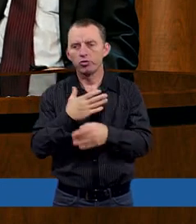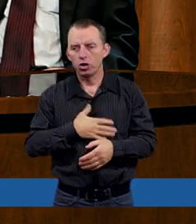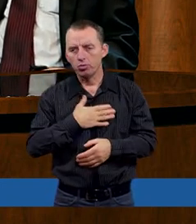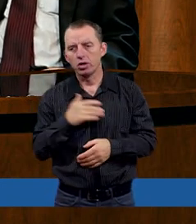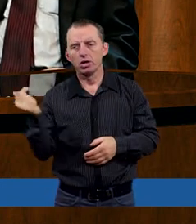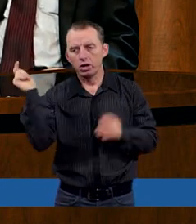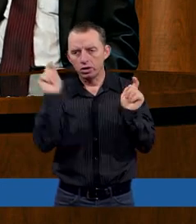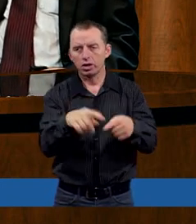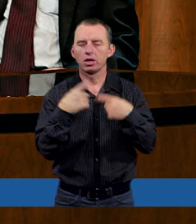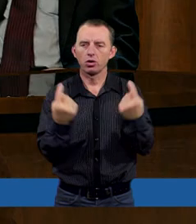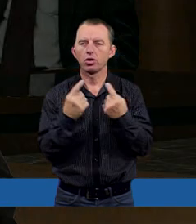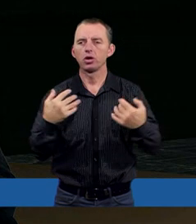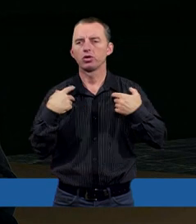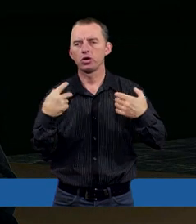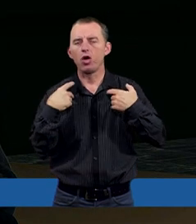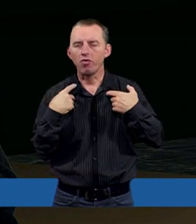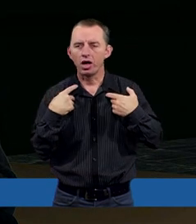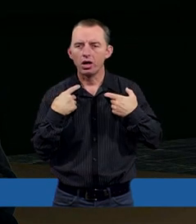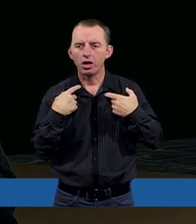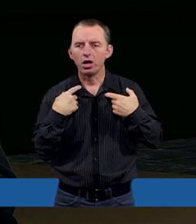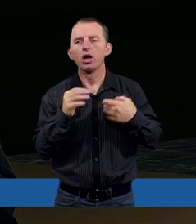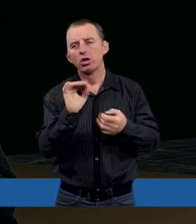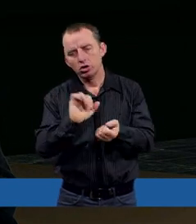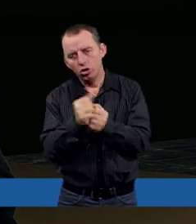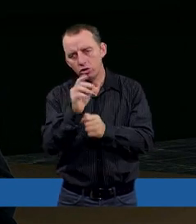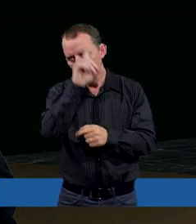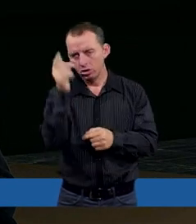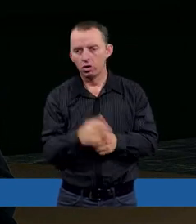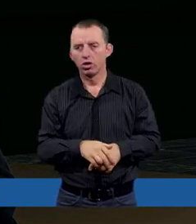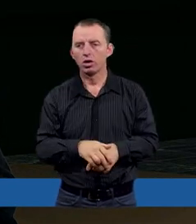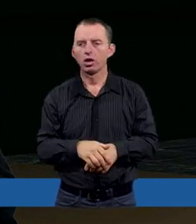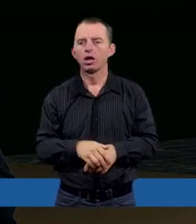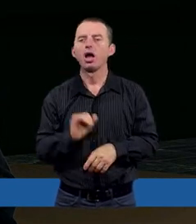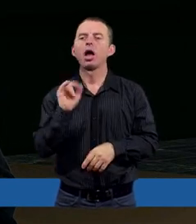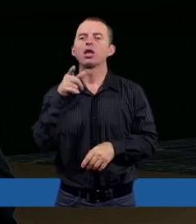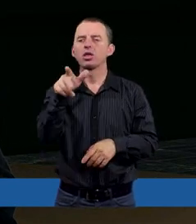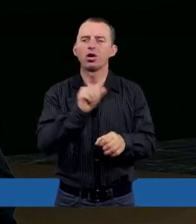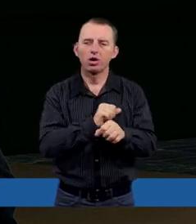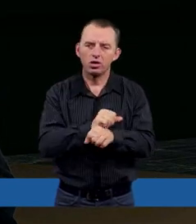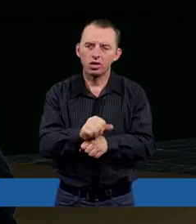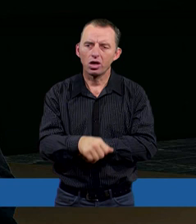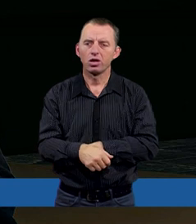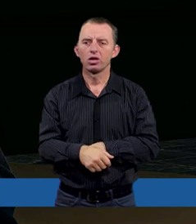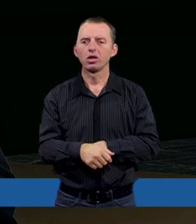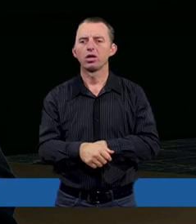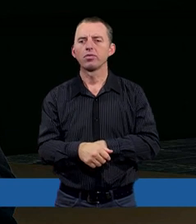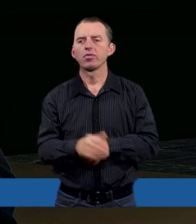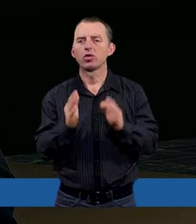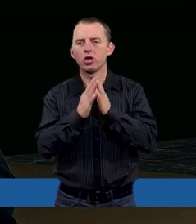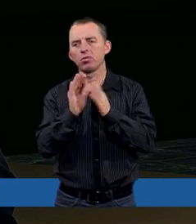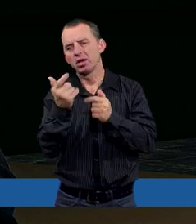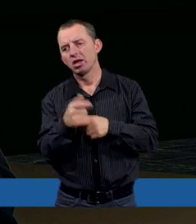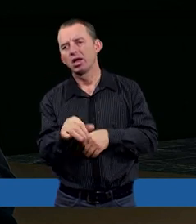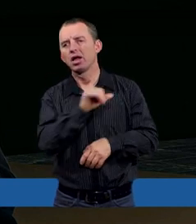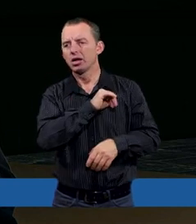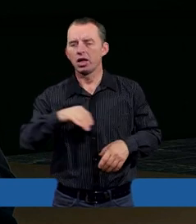jest w krytycznej sytuacji życiowej. No i są tacy, którzy określają. A to jest lump jakiś, to